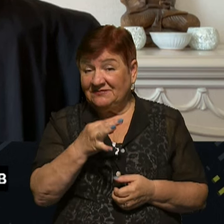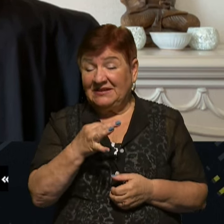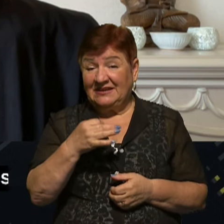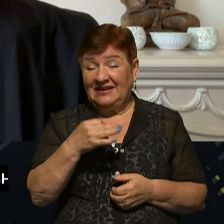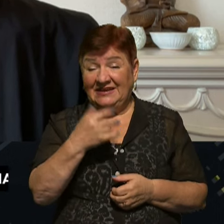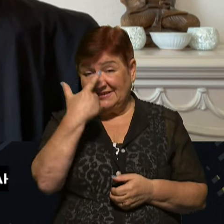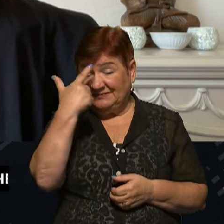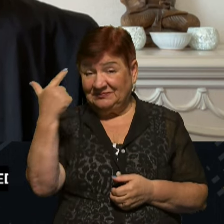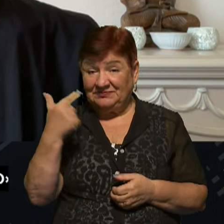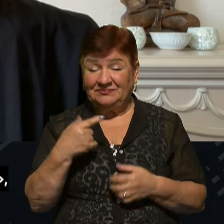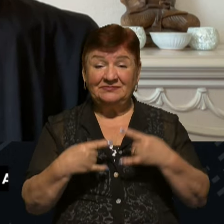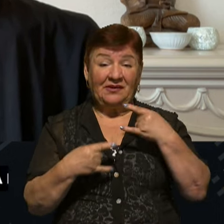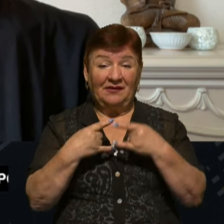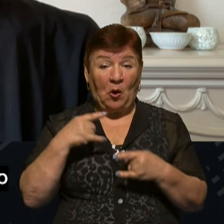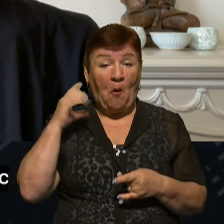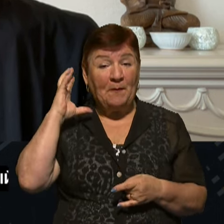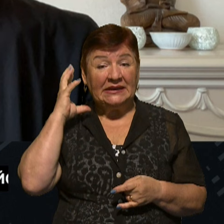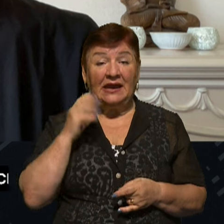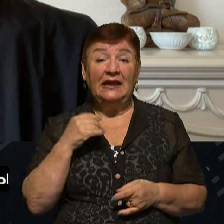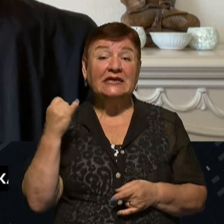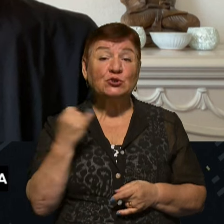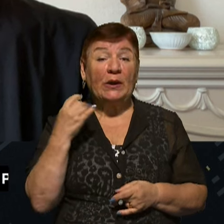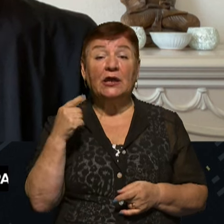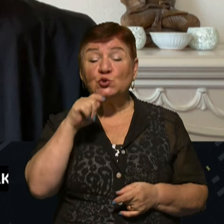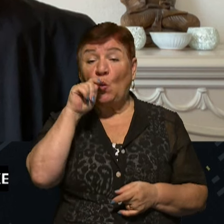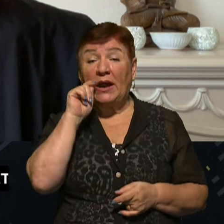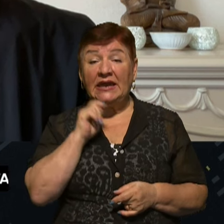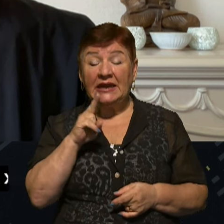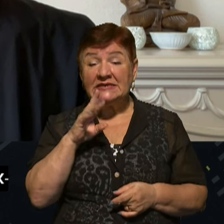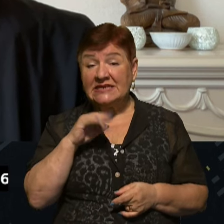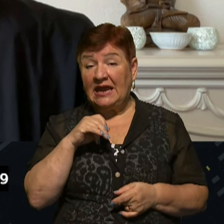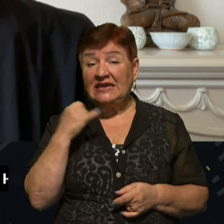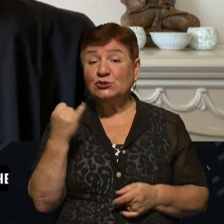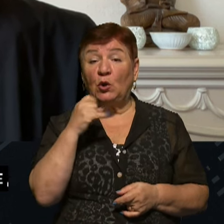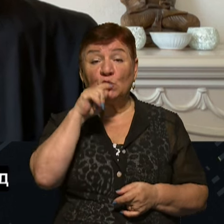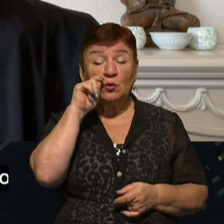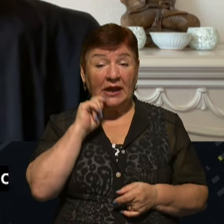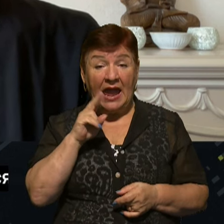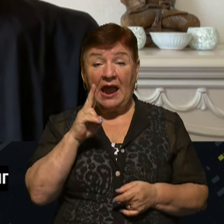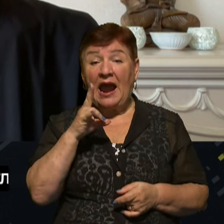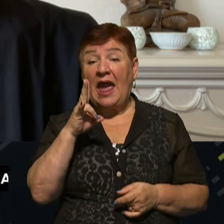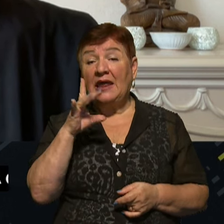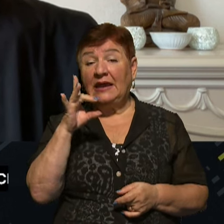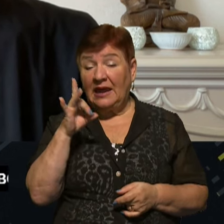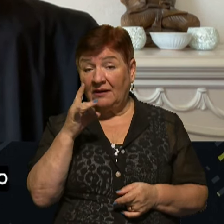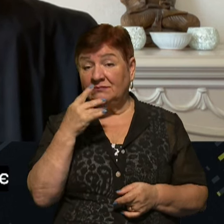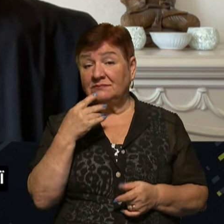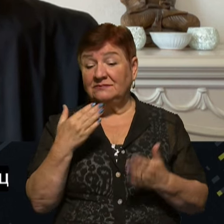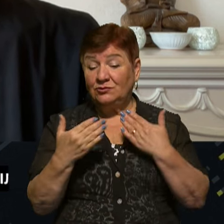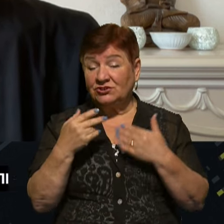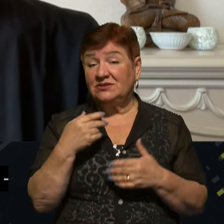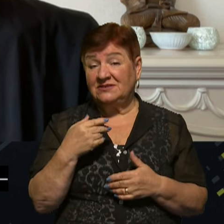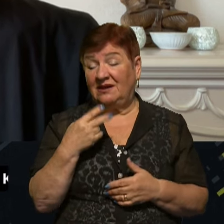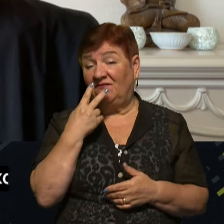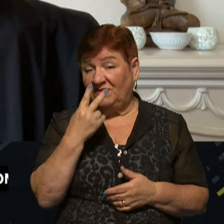Ну, вони дуже широкі. Просто варто розуміти, що історія з Україною – це історія з Україною. Те, яке НР до нас ставиться, очевидно. Вони не визнають